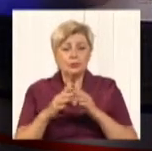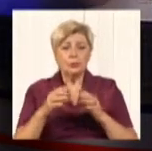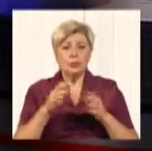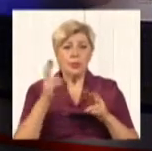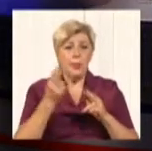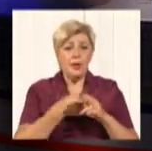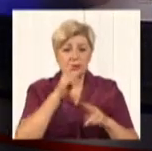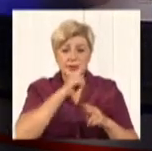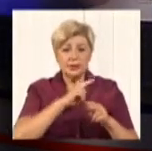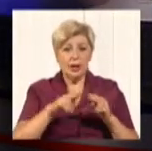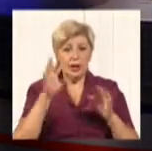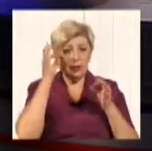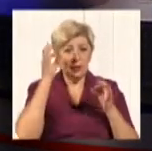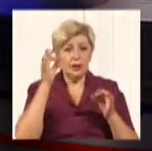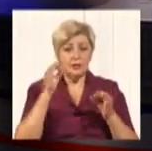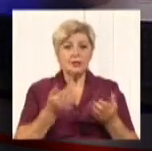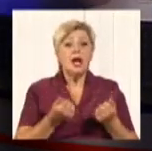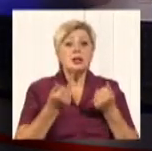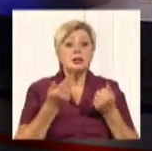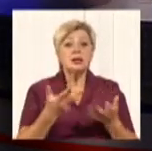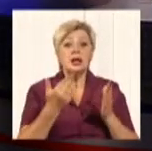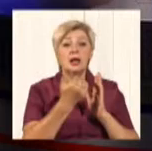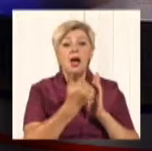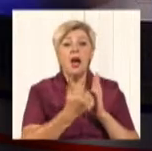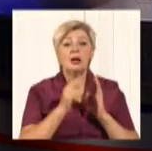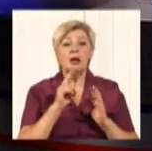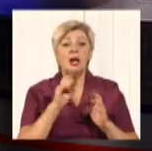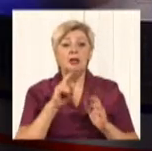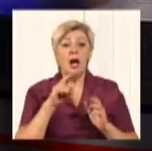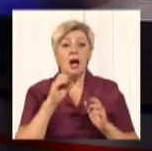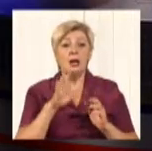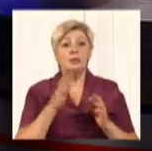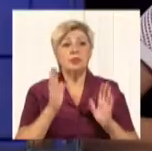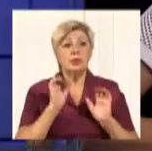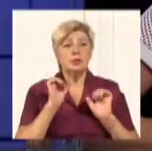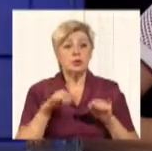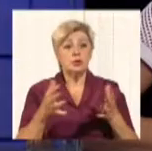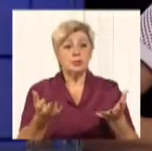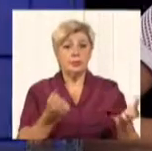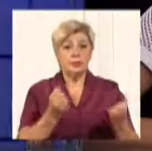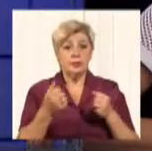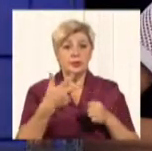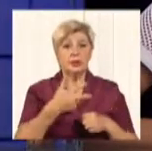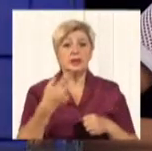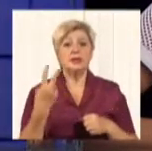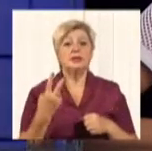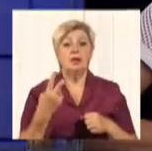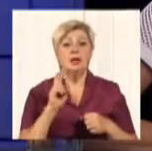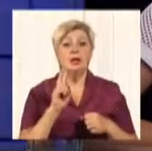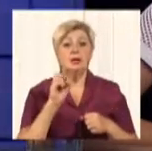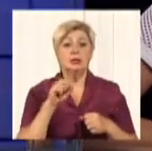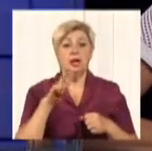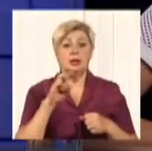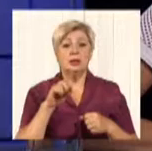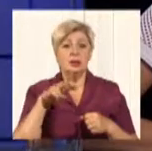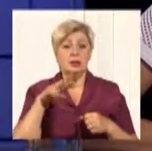зможуть наші глядачі приймати у себе так, от, за рахунок цифрового телебачення? 32. Тобто,